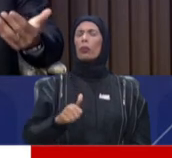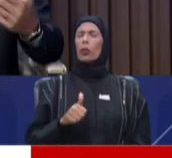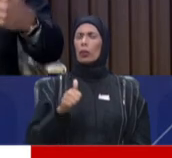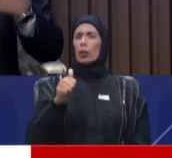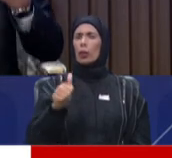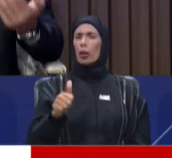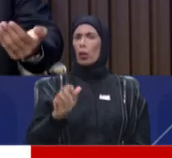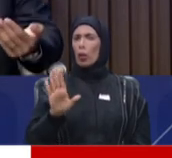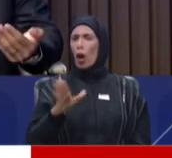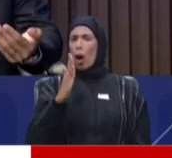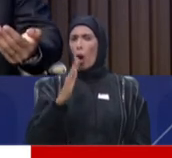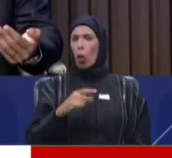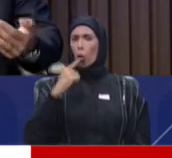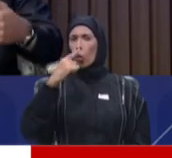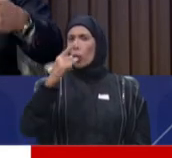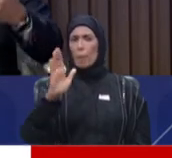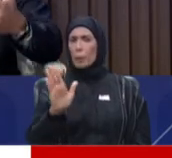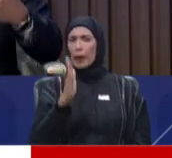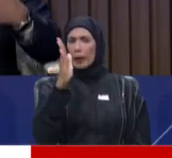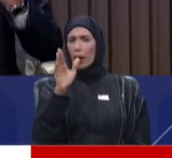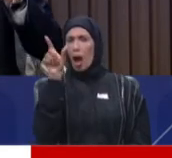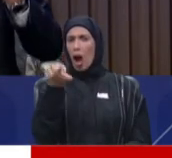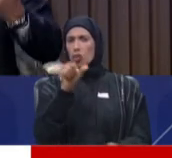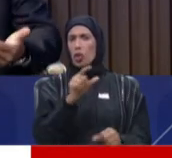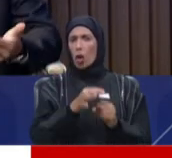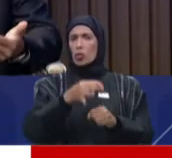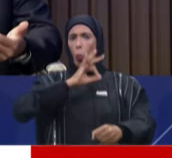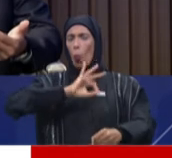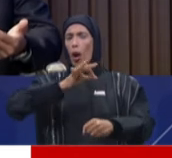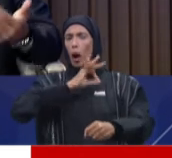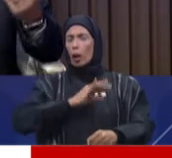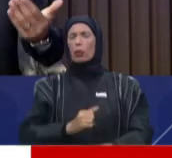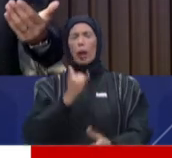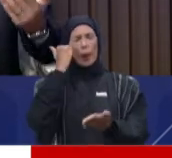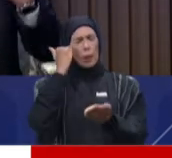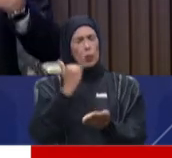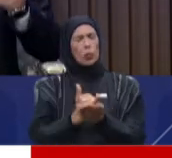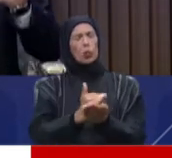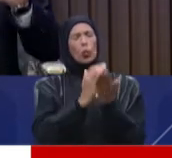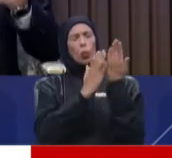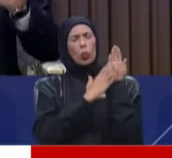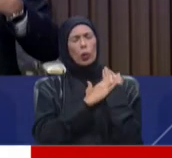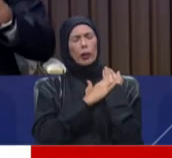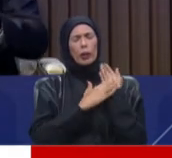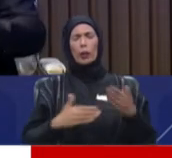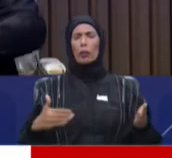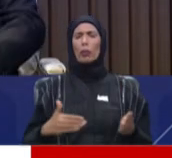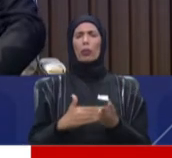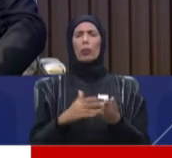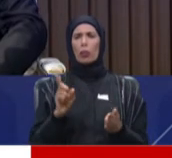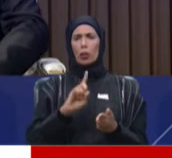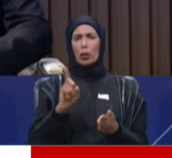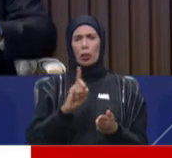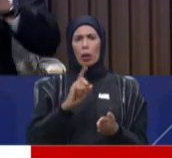المخالطين وابتدي انا شوف انا شن لازم اسوي لان في النهاية هذي مسئولية صحيح يعني في النهاية انت مو لما